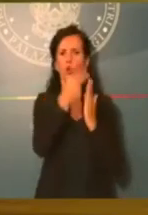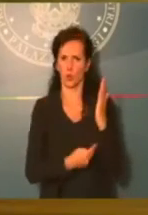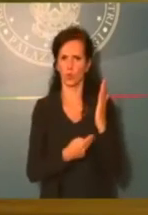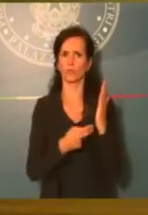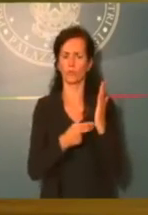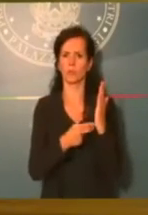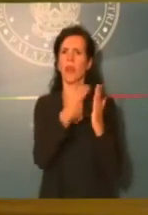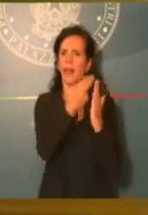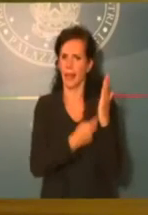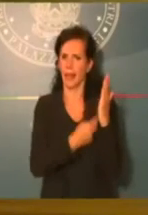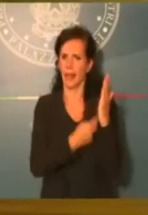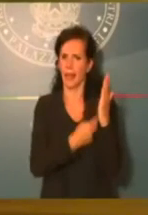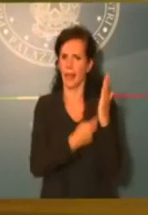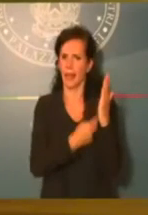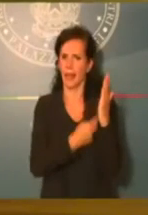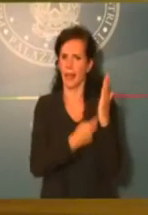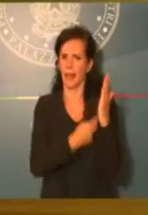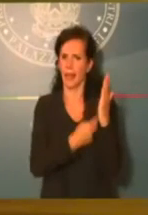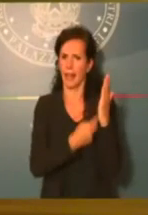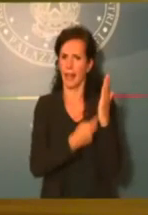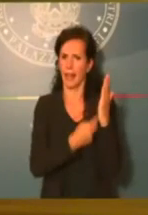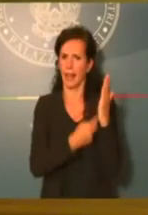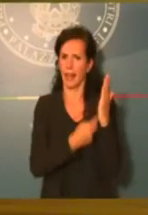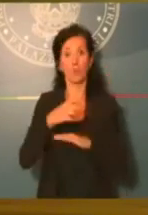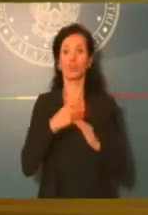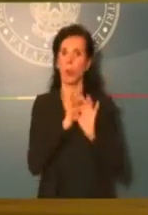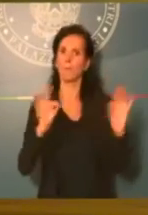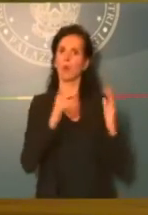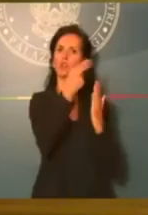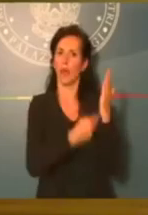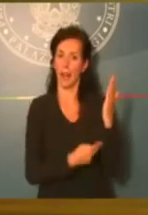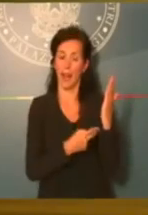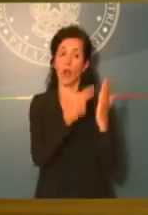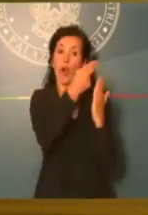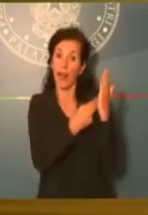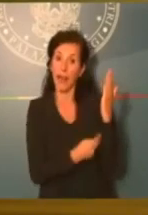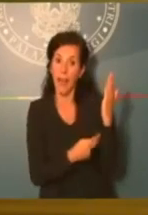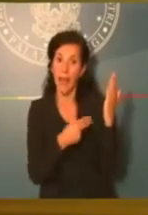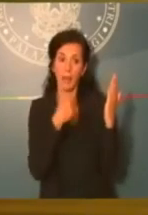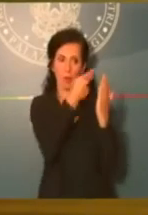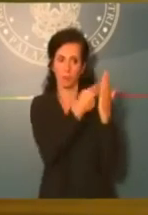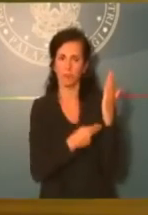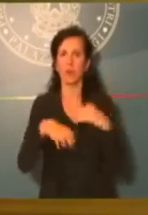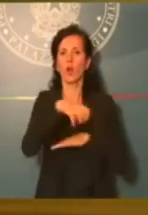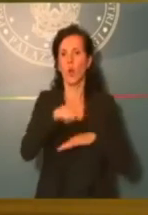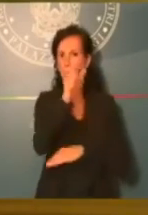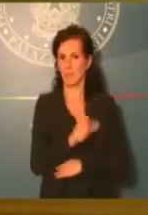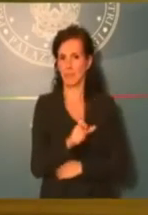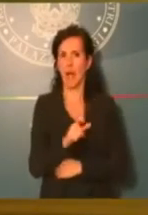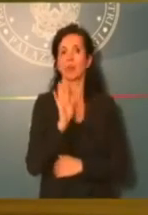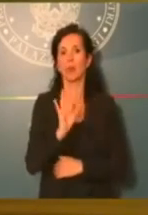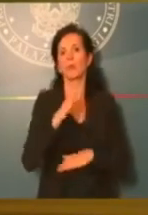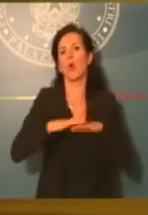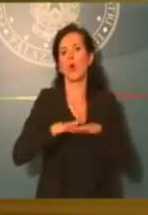Consiglio dei Ministri, che abbiamo condiviso. È un elenco che, soprattutto ovviamente fa riferimento alle competenze del MIT. Sarà integrato